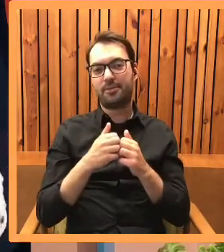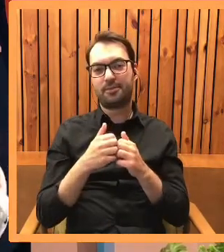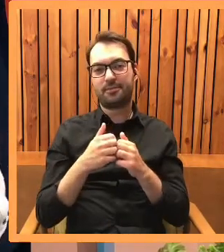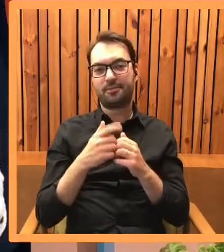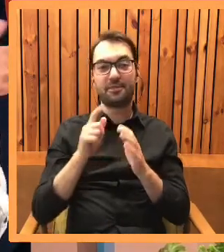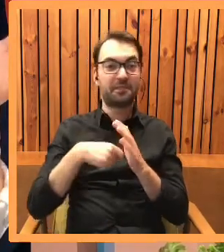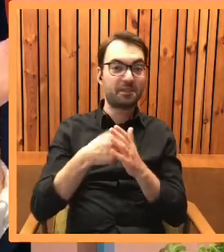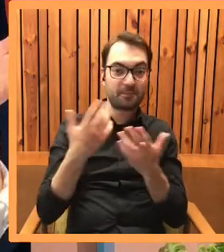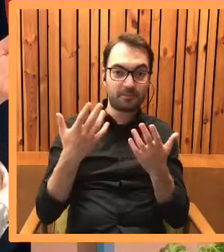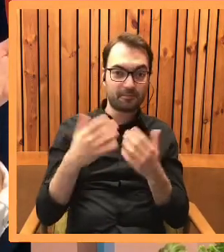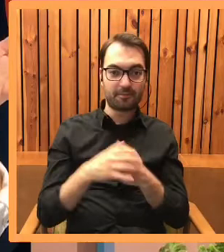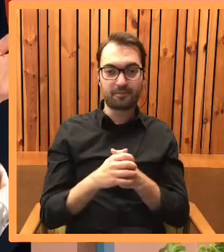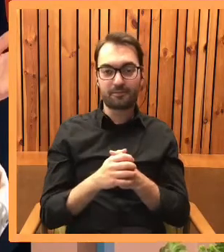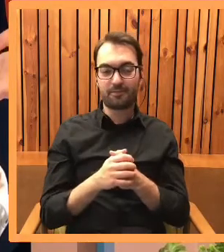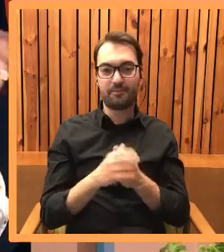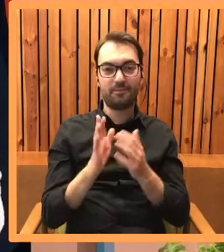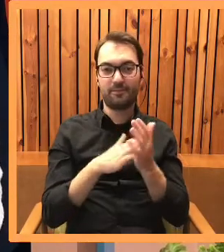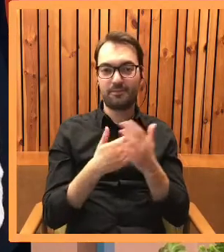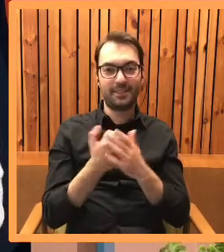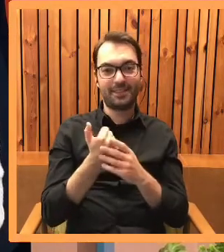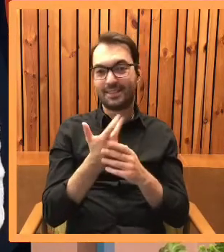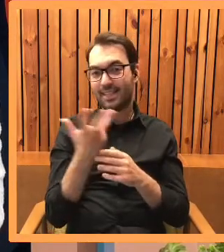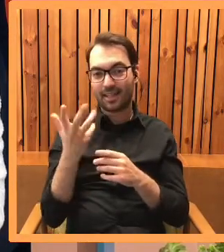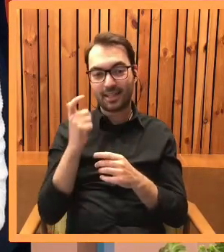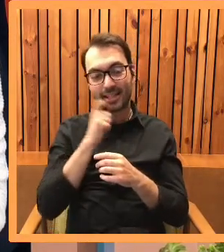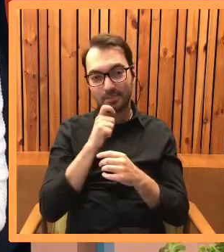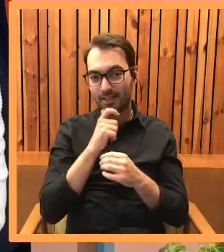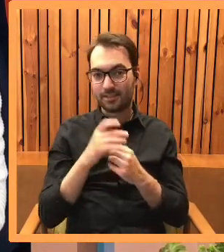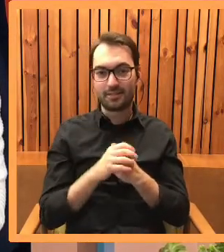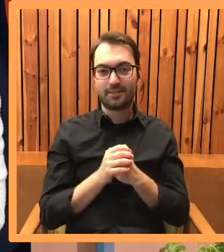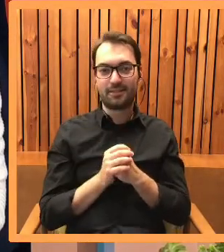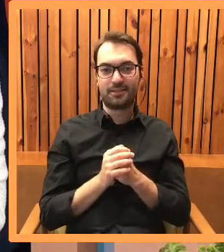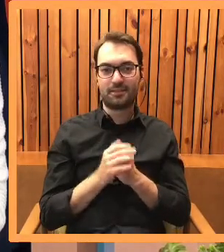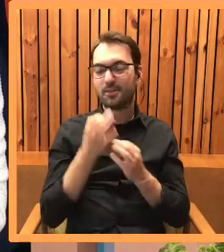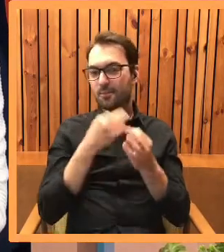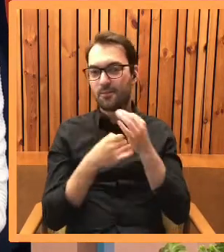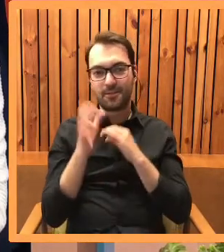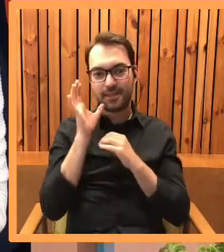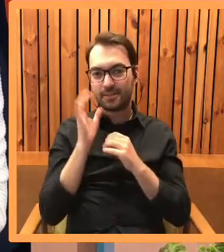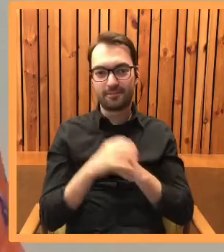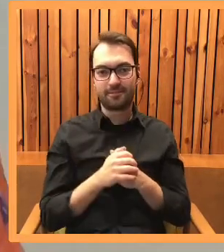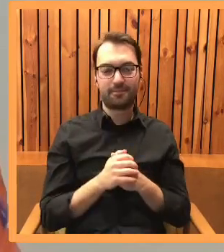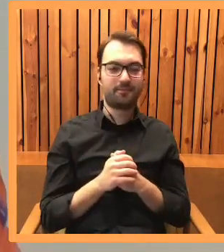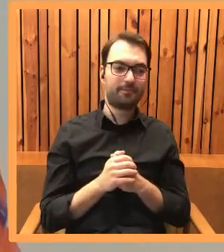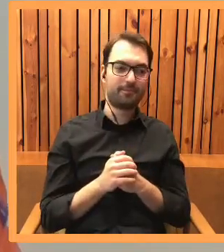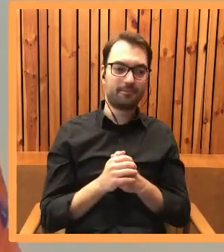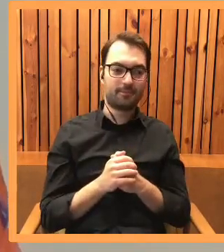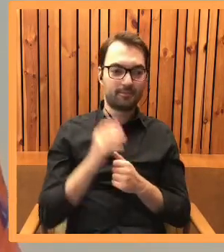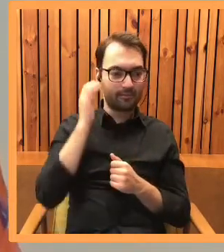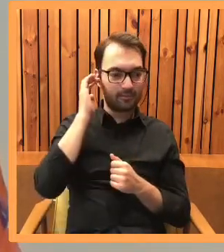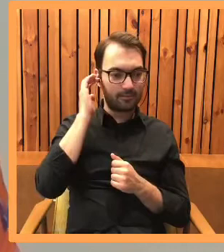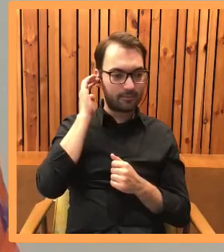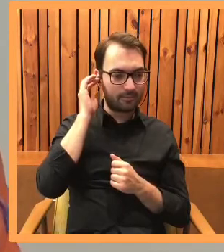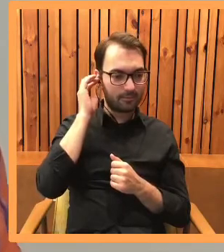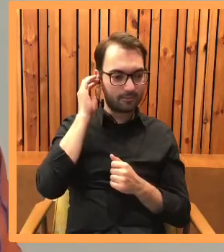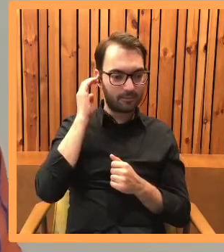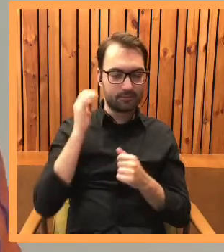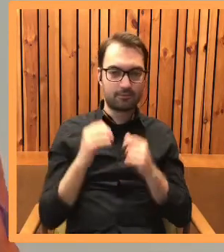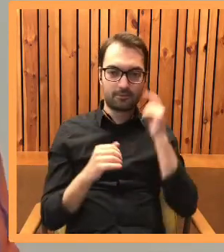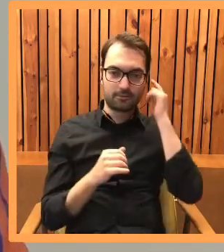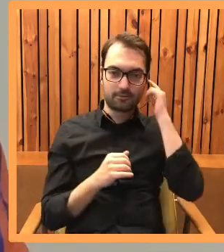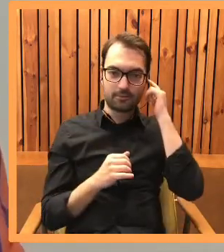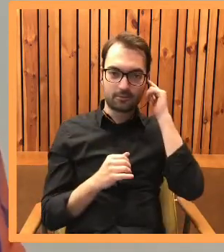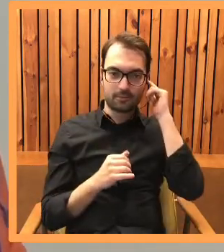inspirują filmy? Tutaj dodam na przykład, nie wiem, jakieś seriale kryminalne, więc opowiadaj. Znaczy tak, jeżeli już,